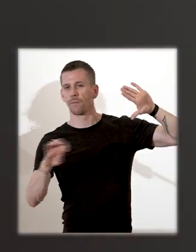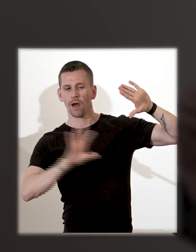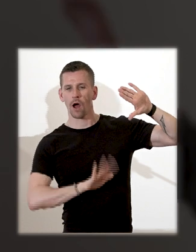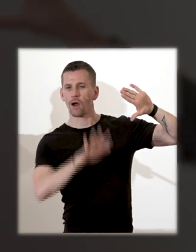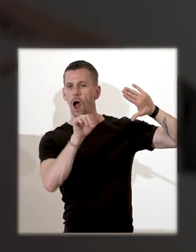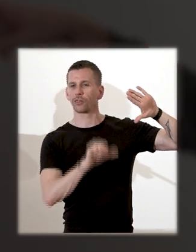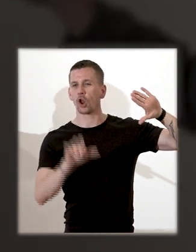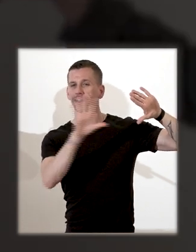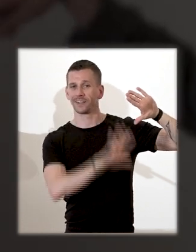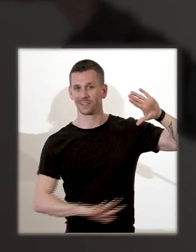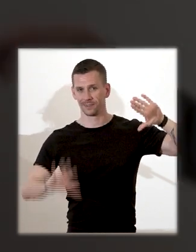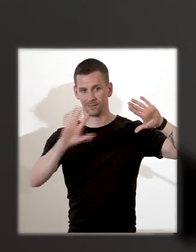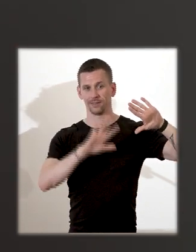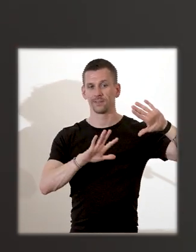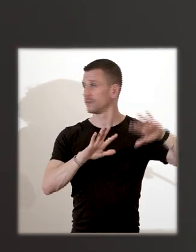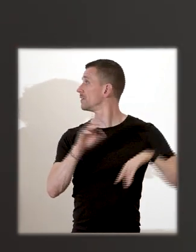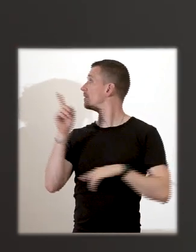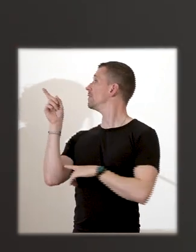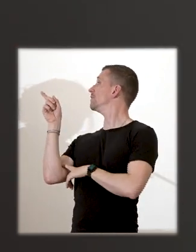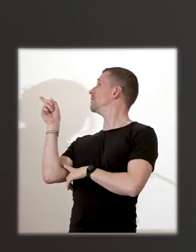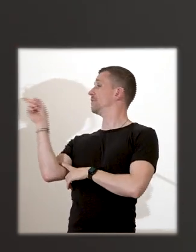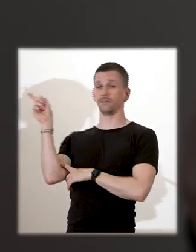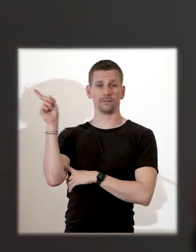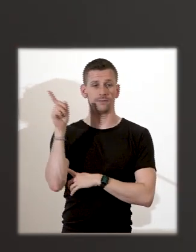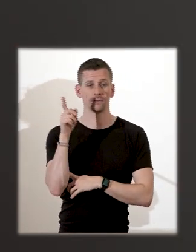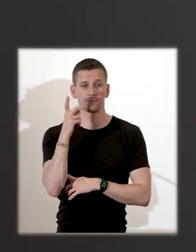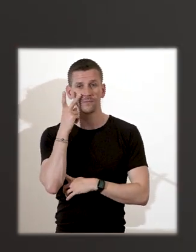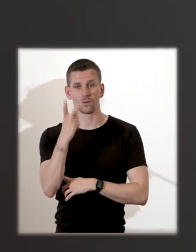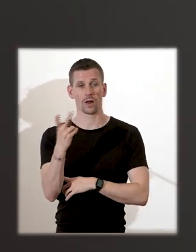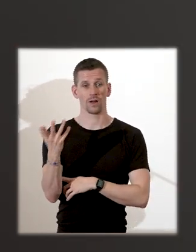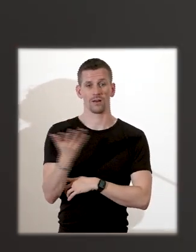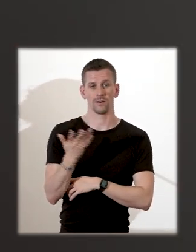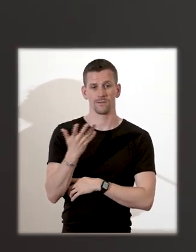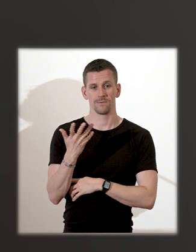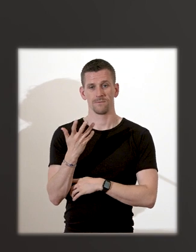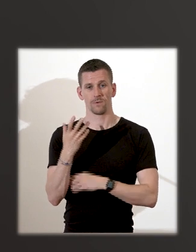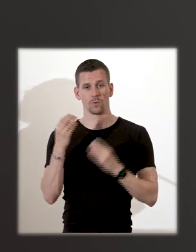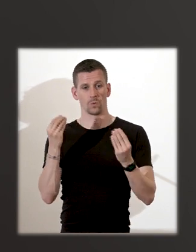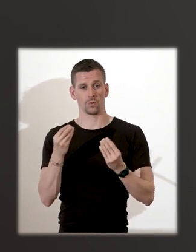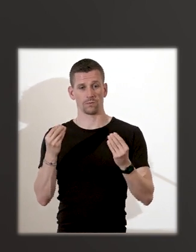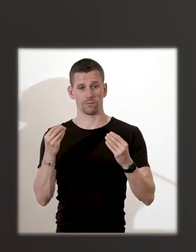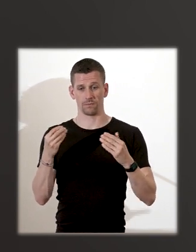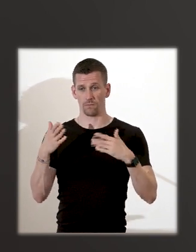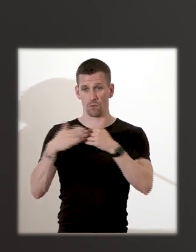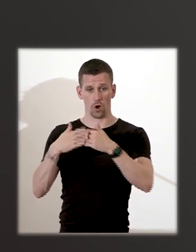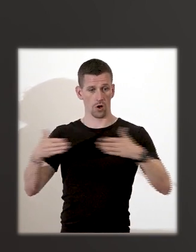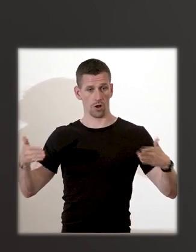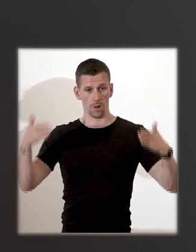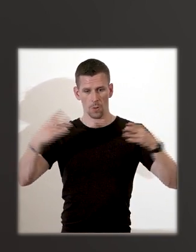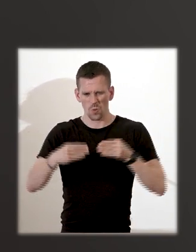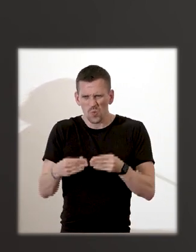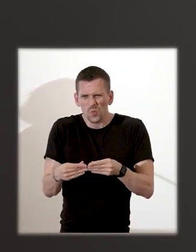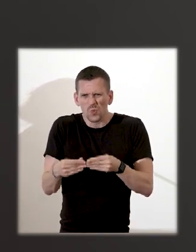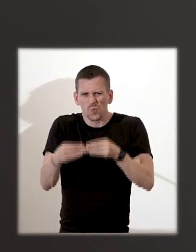le site en lui-même, il est sain d'un mur sur lequel sont gravés des symboles qui